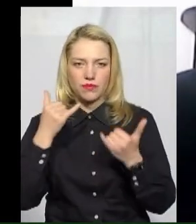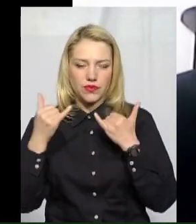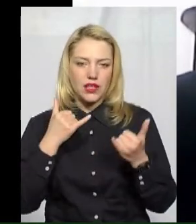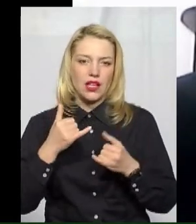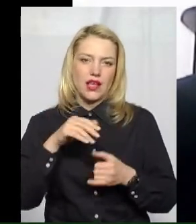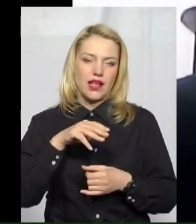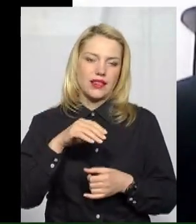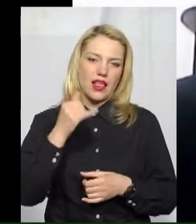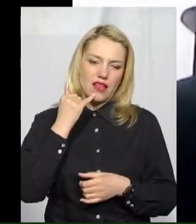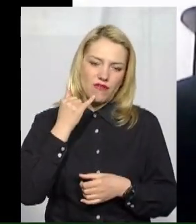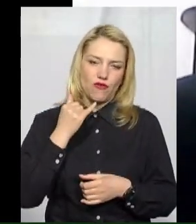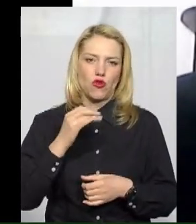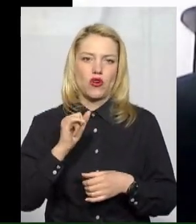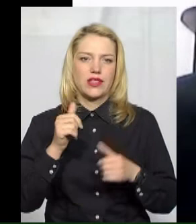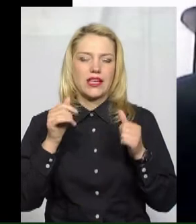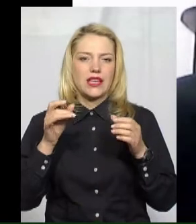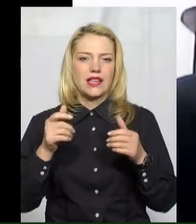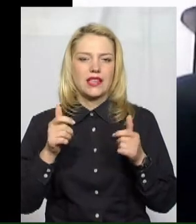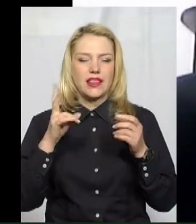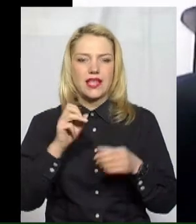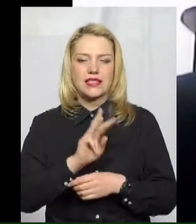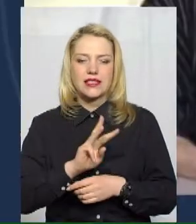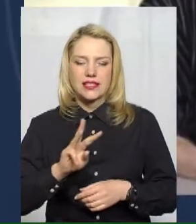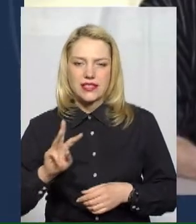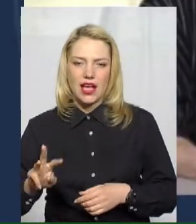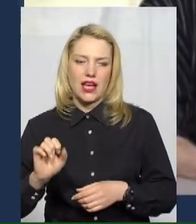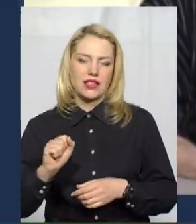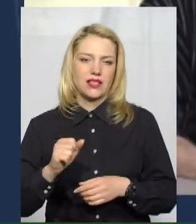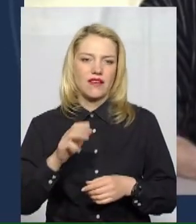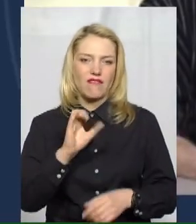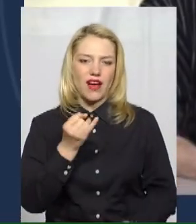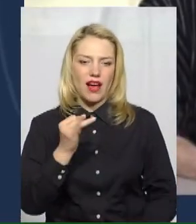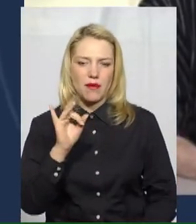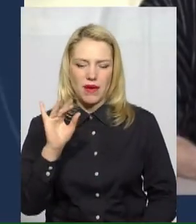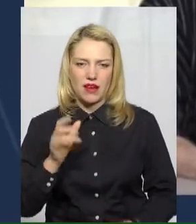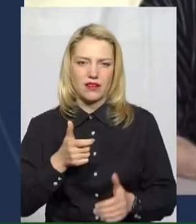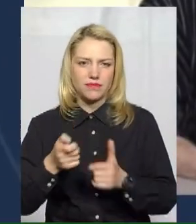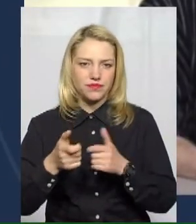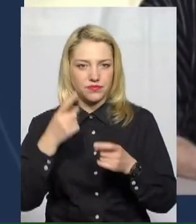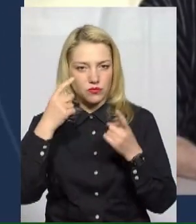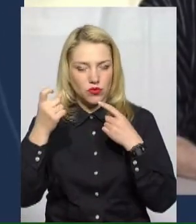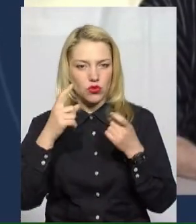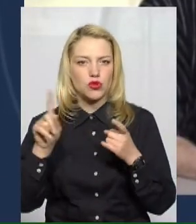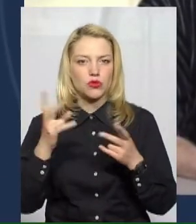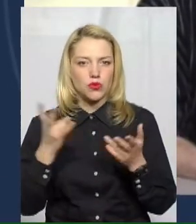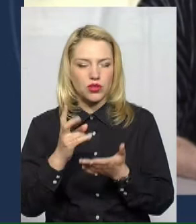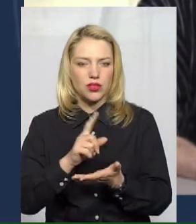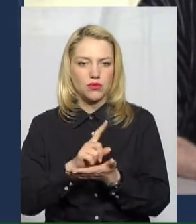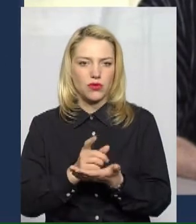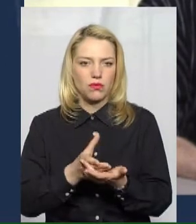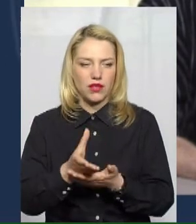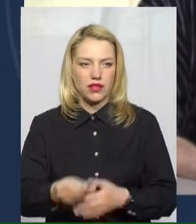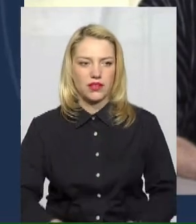ввішуємо, працюємо з нашими споживачами. Пане Олександре, Ви вже почали розповідати про те, на чому